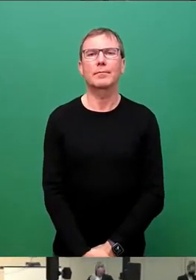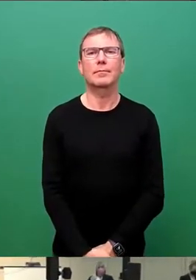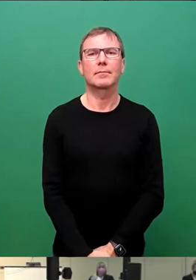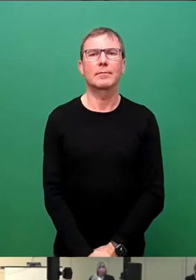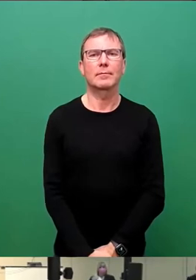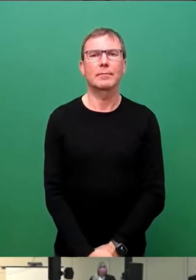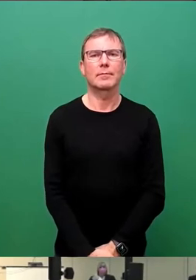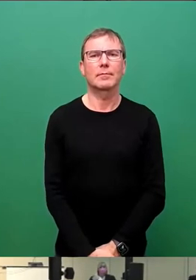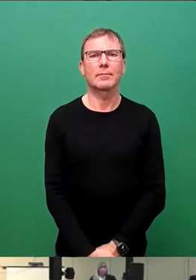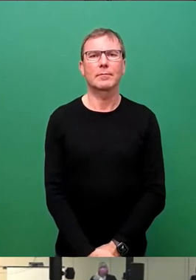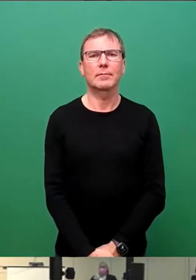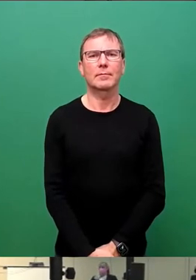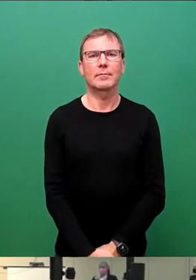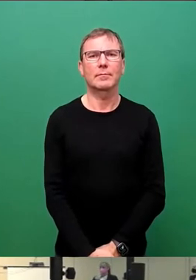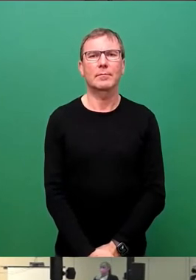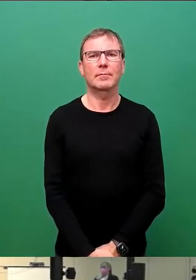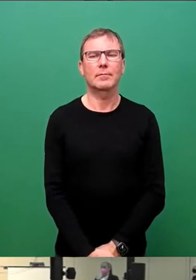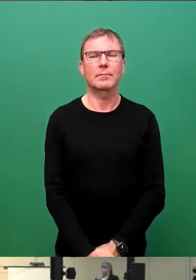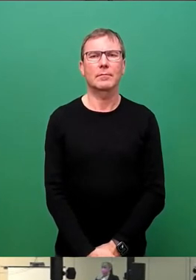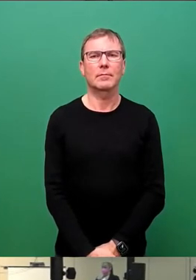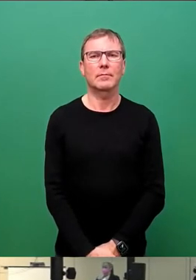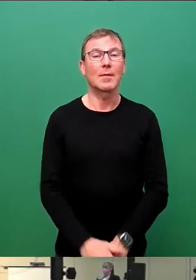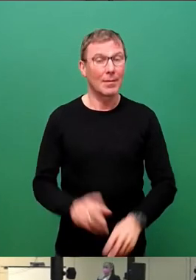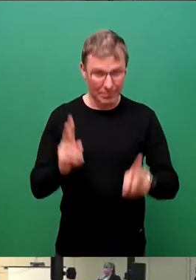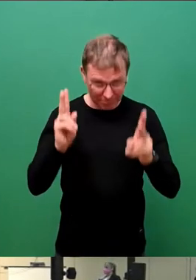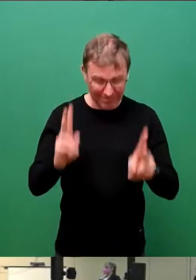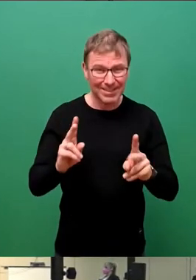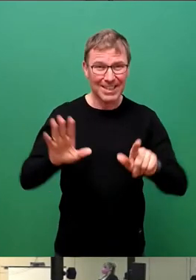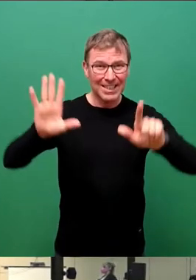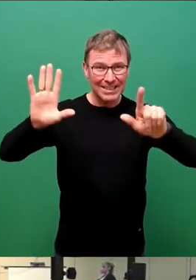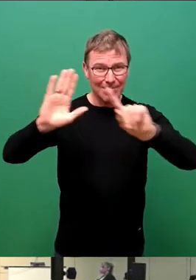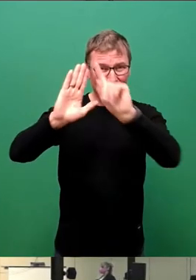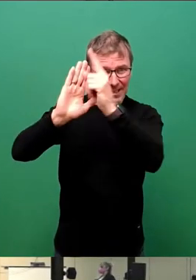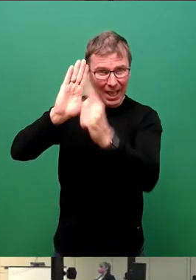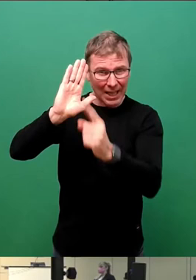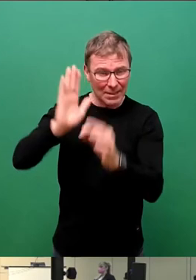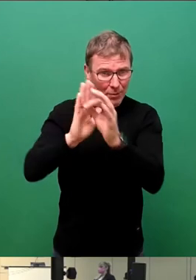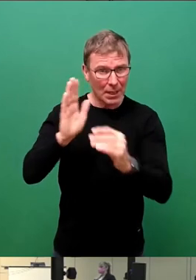Gibt es da welche, die zusammengefasst werden können oder muss ich wirklich über sieben einzelne Punkte abstimmen?